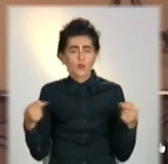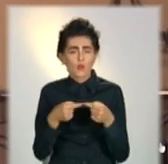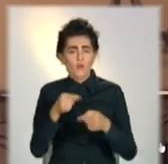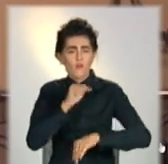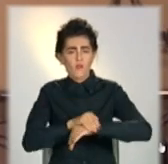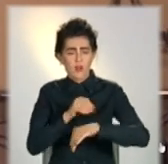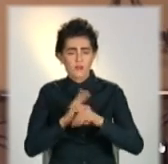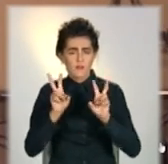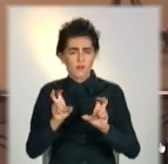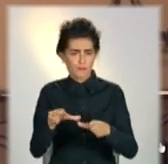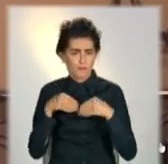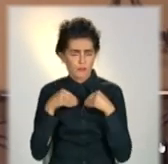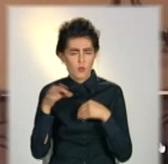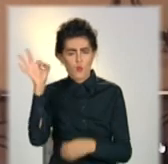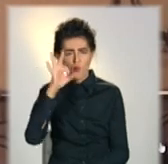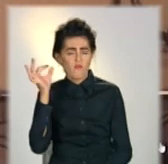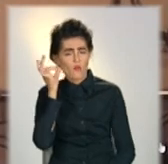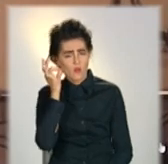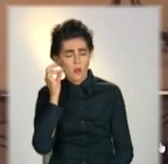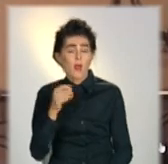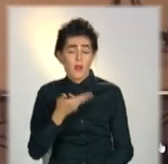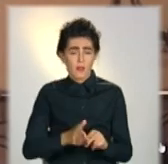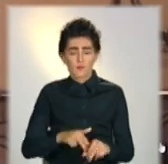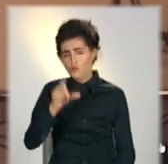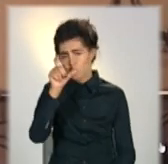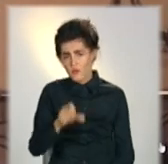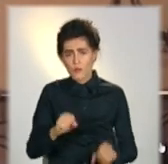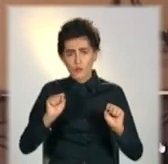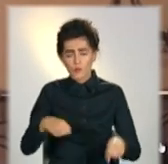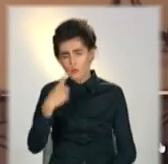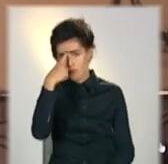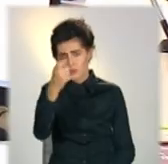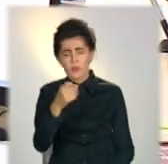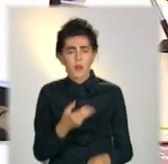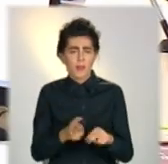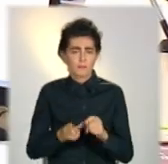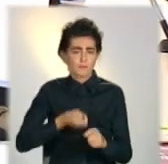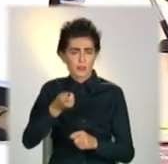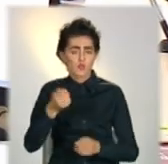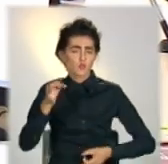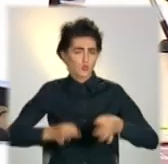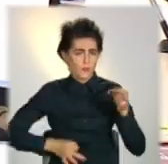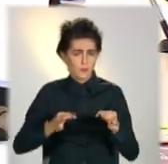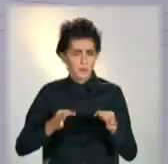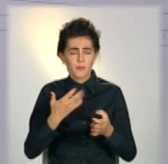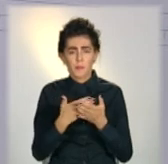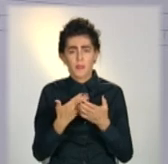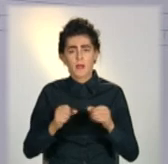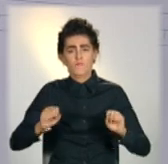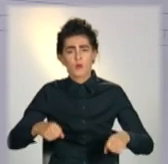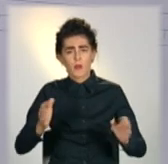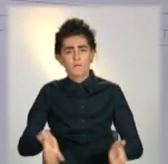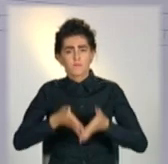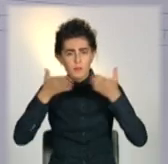факти дискримінації за віком, в такому разі людина, звичайно, може звернутися до суду. Крім того, людина може підняти